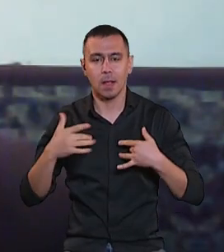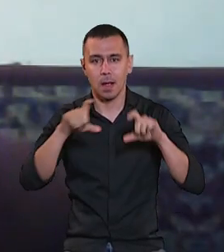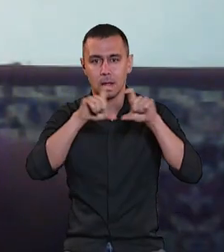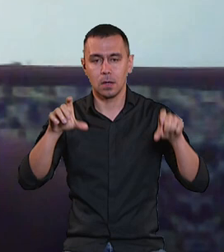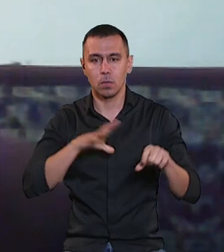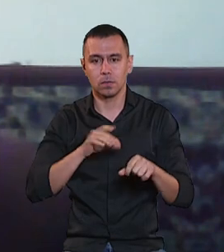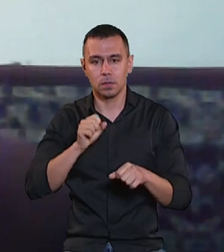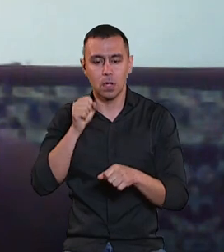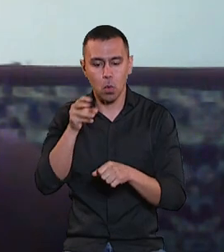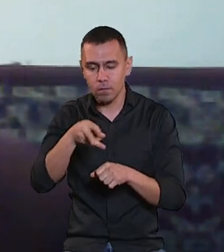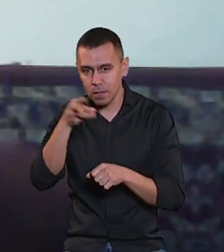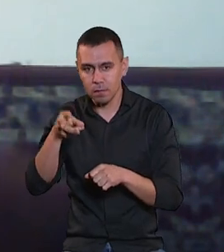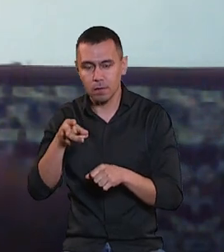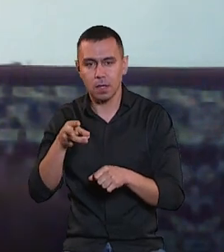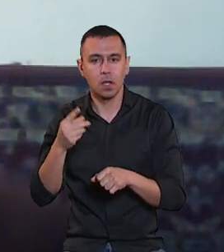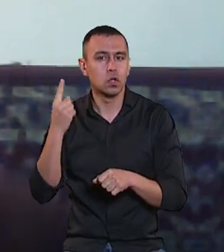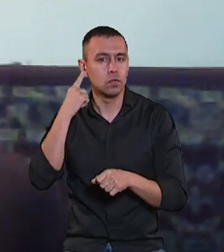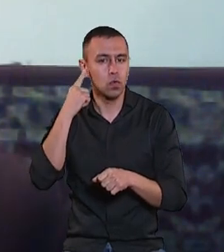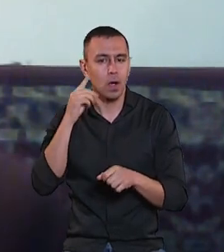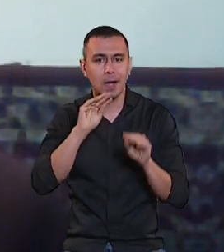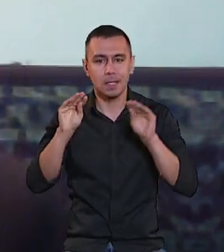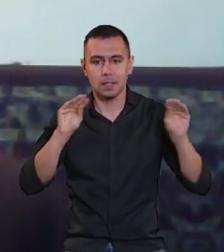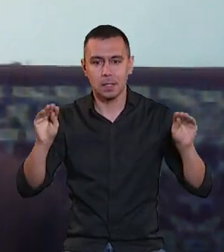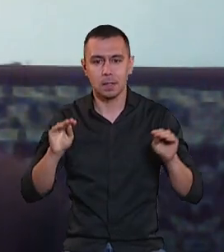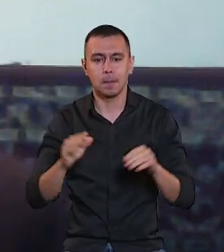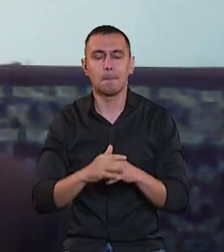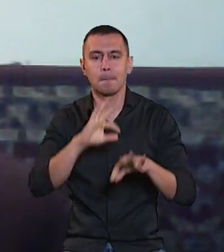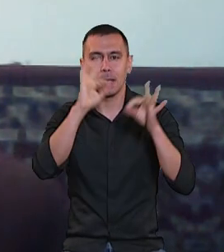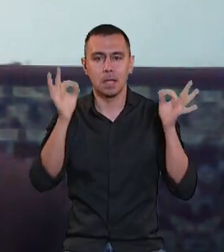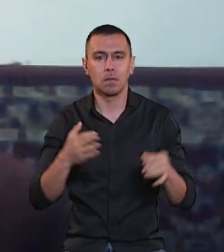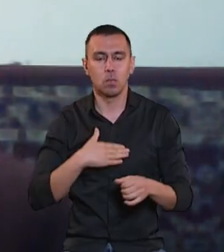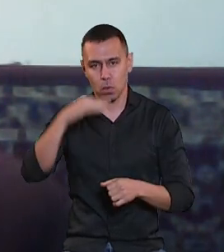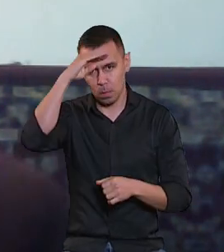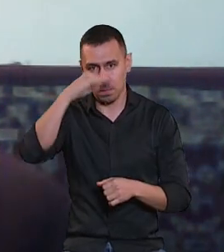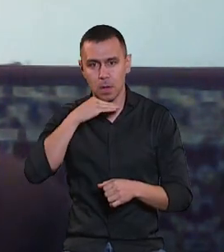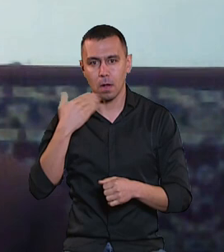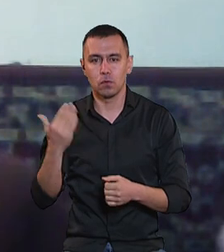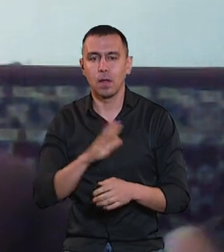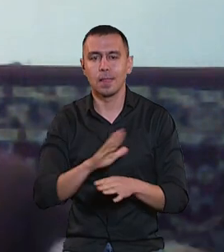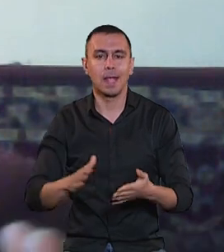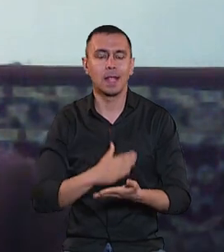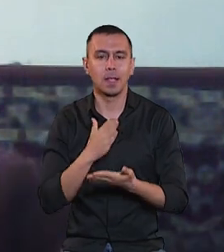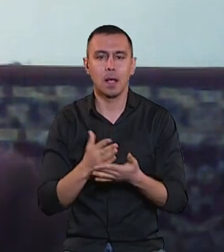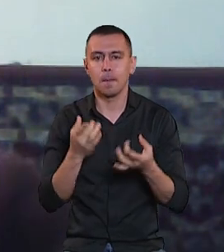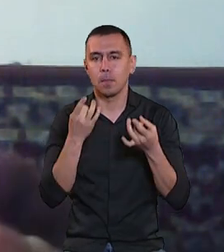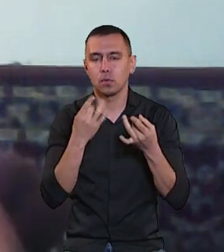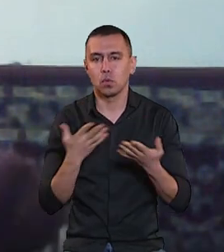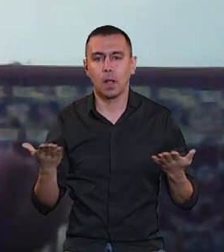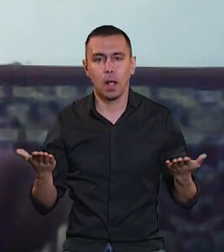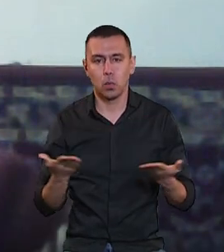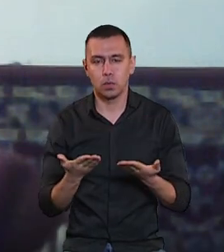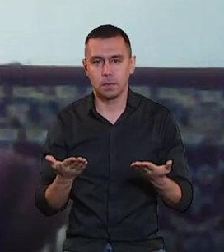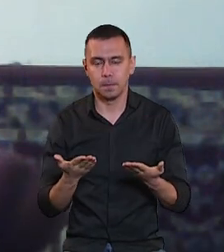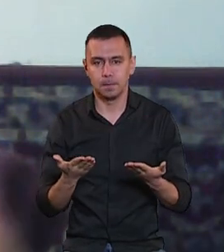і за освітлювача, і за звукорежисера. Мистецтво мого батька, воно не являється простою якоюсь